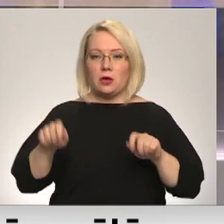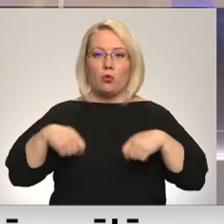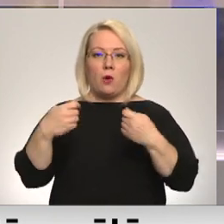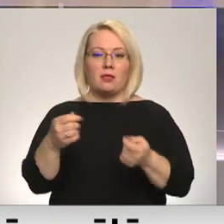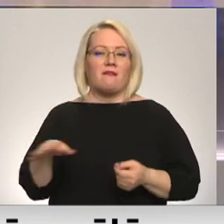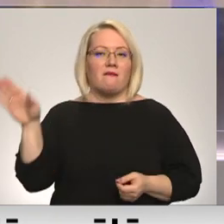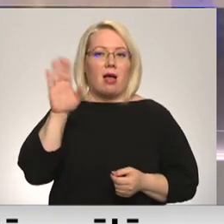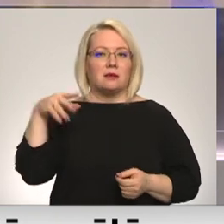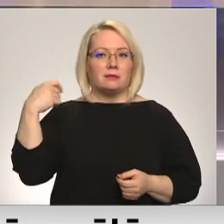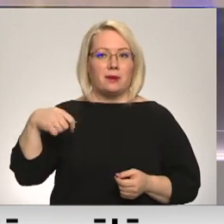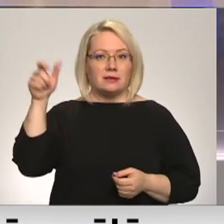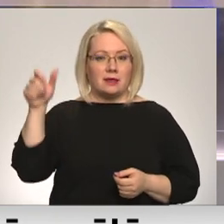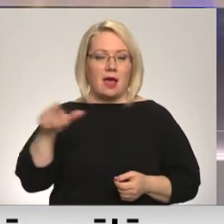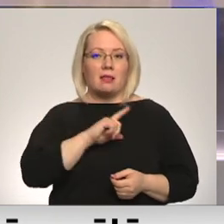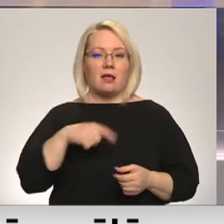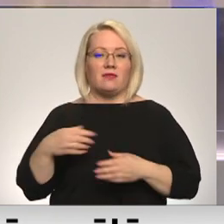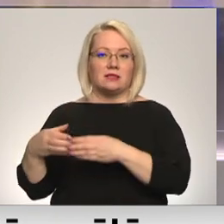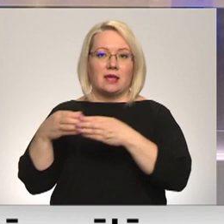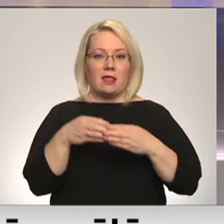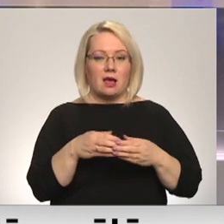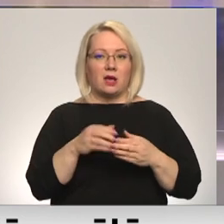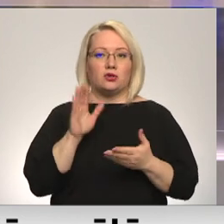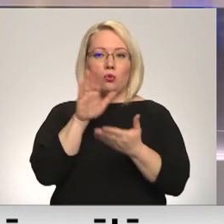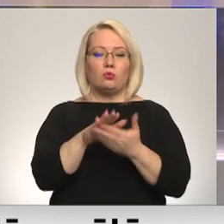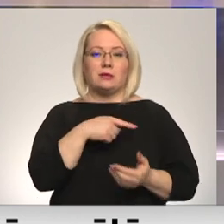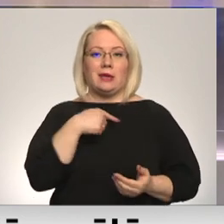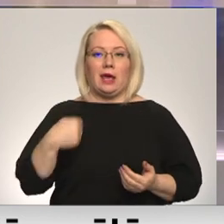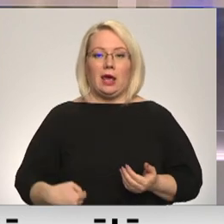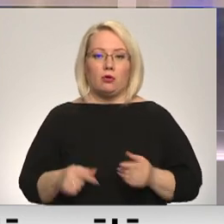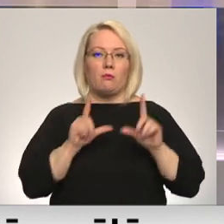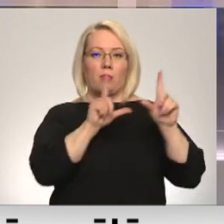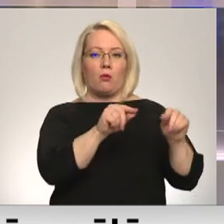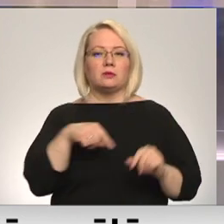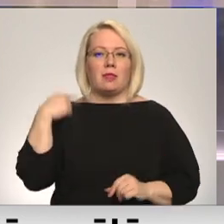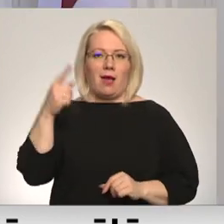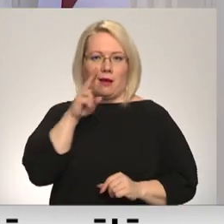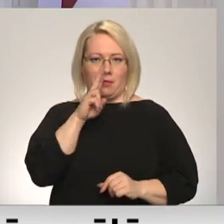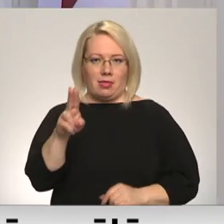valsts prezidents. Latvijas delegācija uz Čīnu dosies jau nākamnedēļ. Turpina Dāvids Freidenfelds.